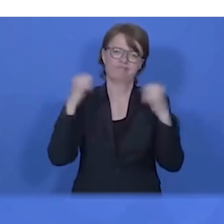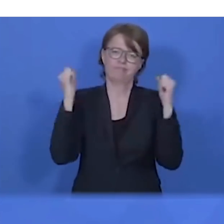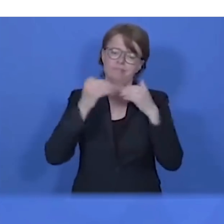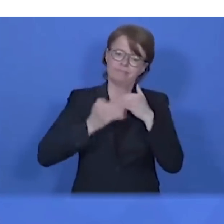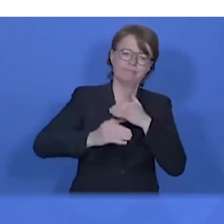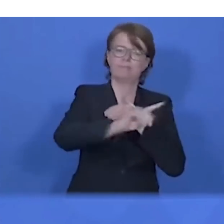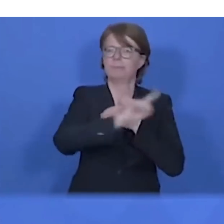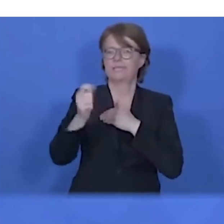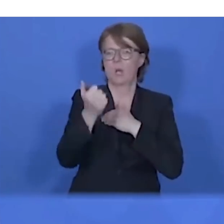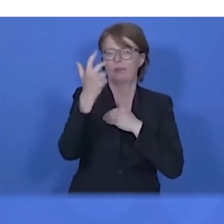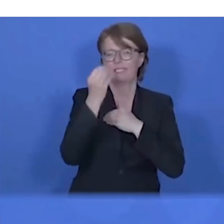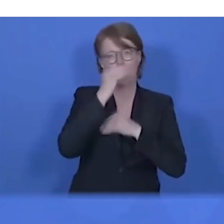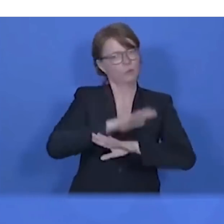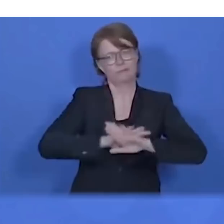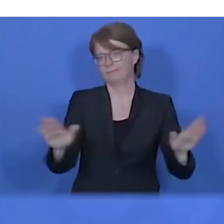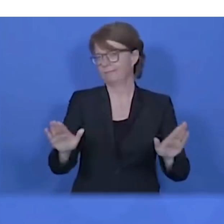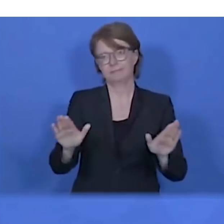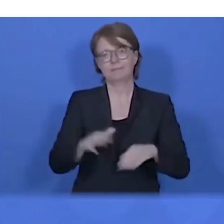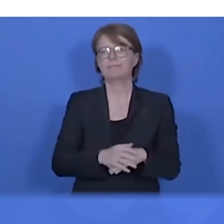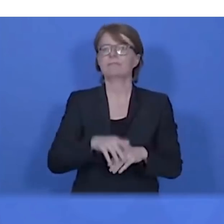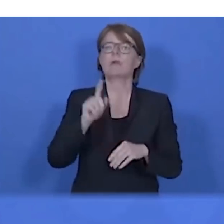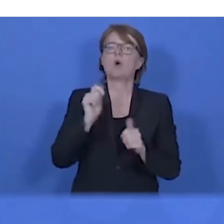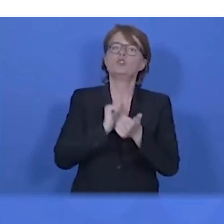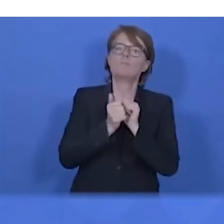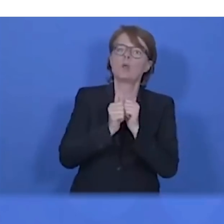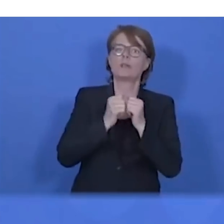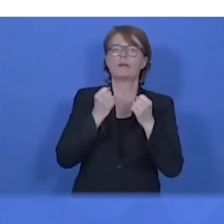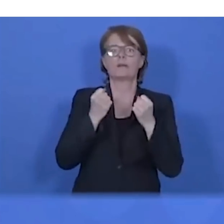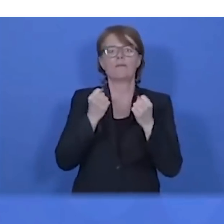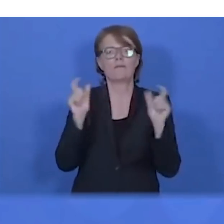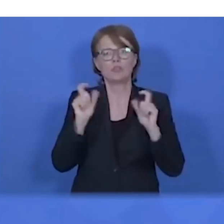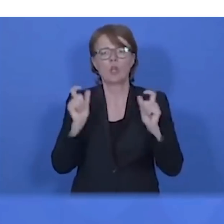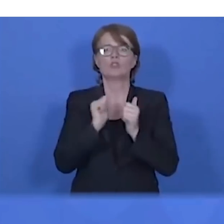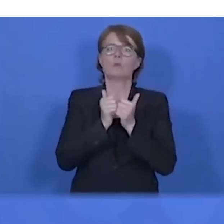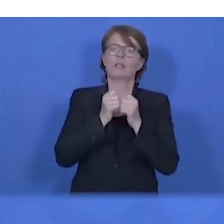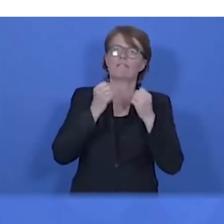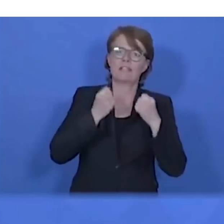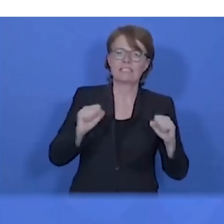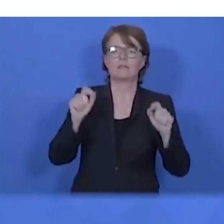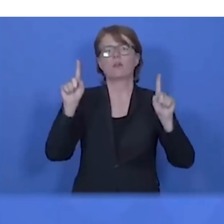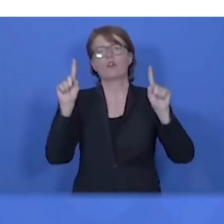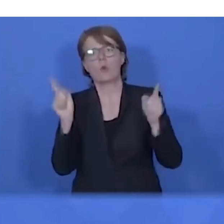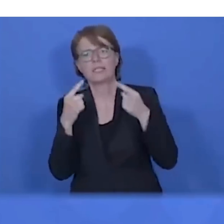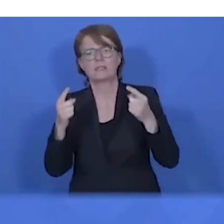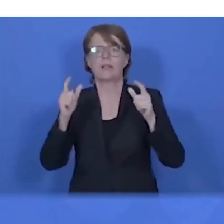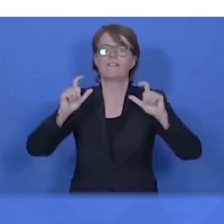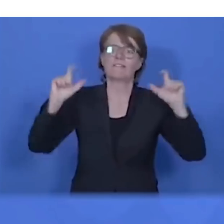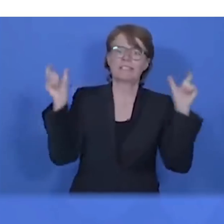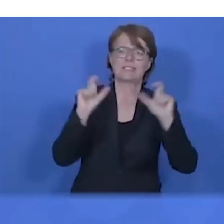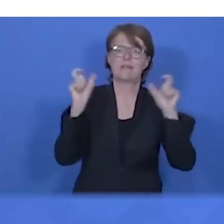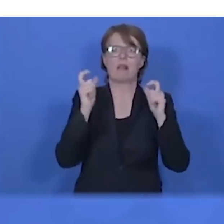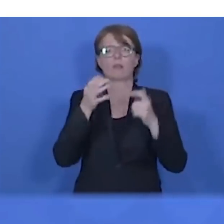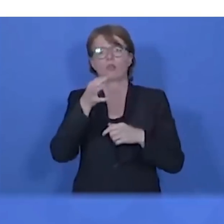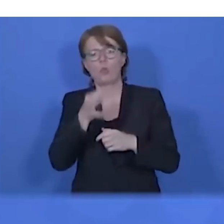zulassen können. Das wird etwas spezifiziert. Größere Sportveranstaltungen, Volksfeste mit Zuschauern, größere Konzerte,